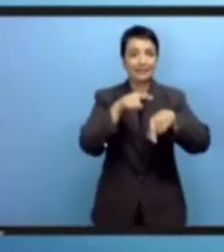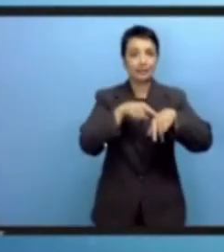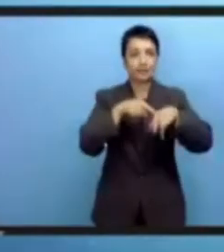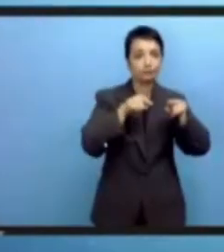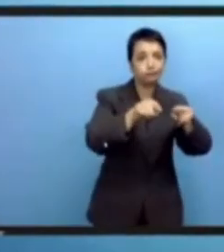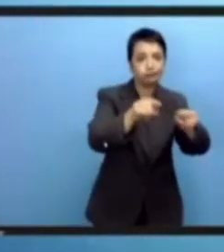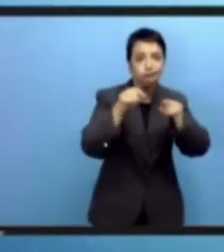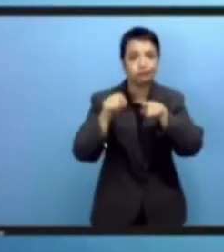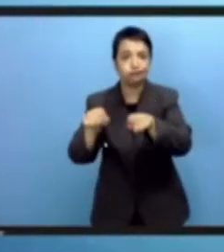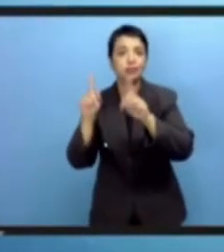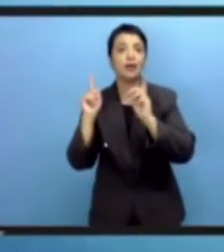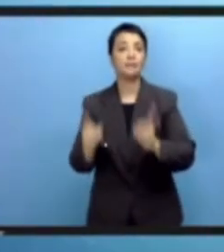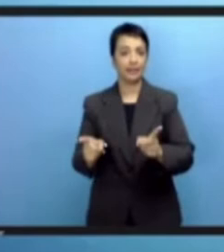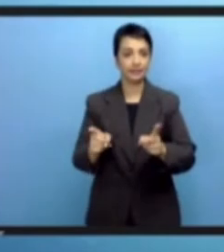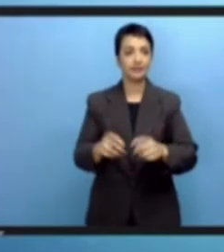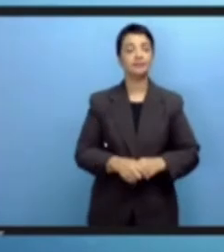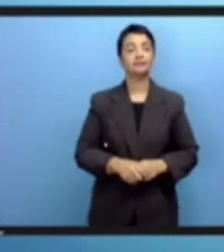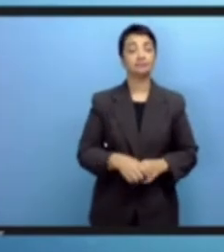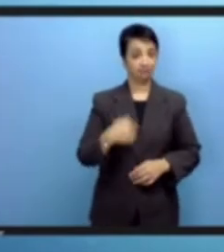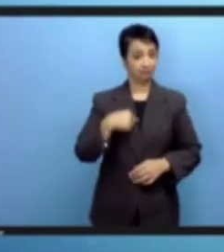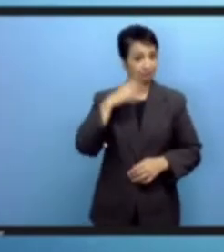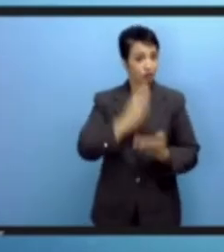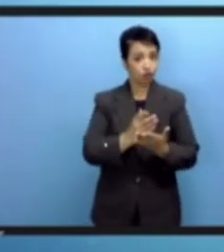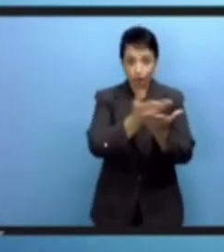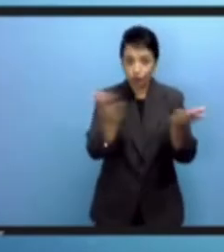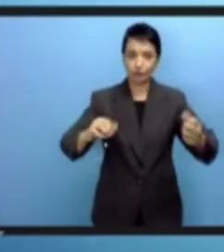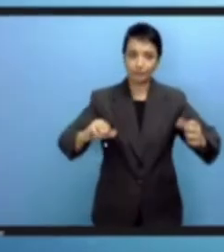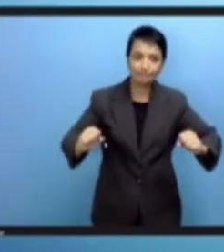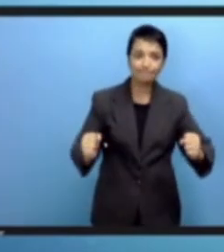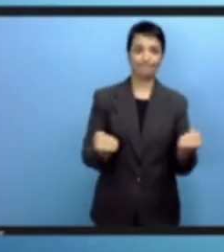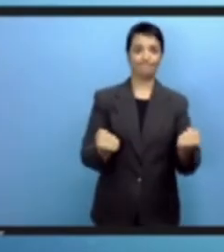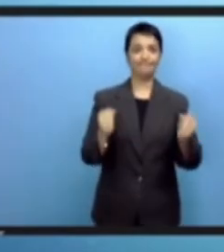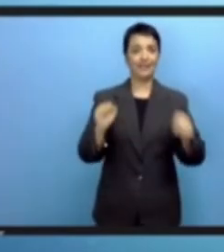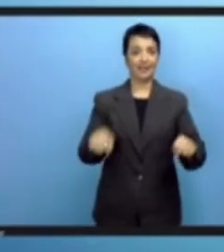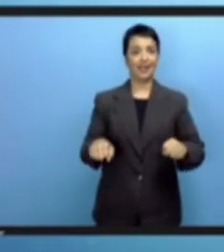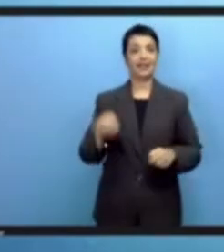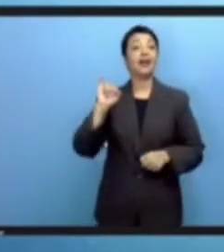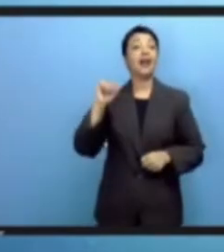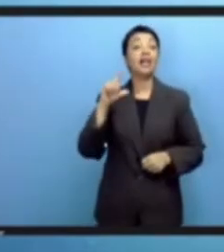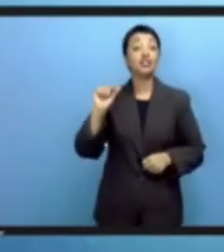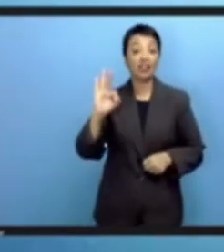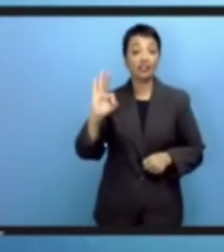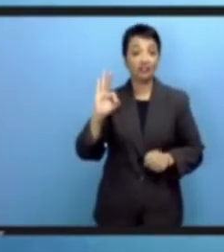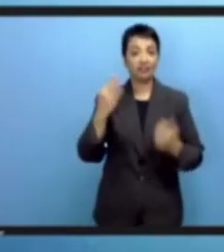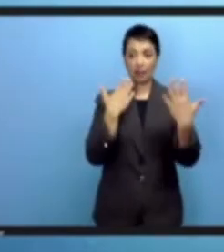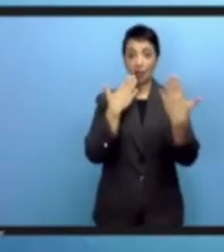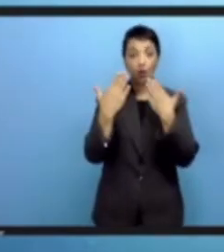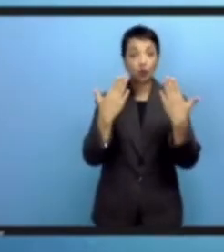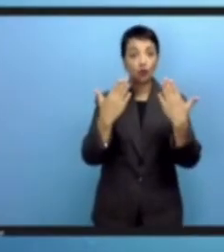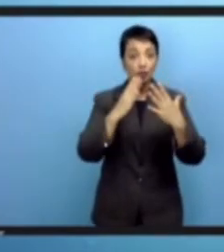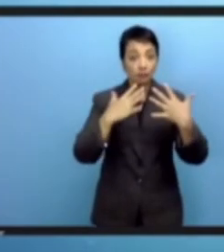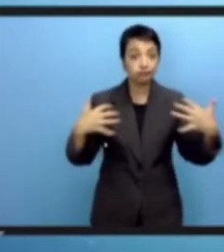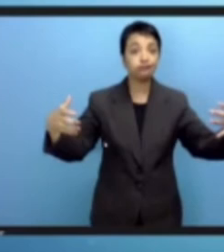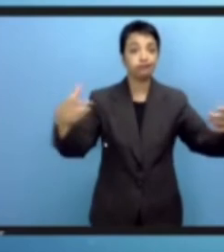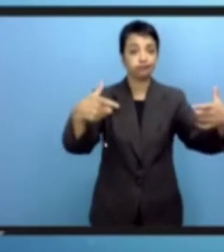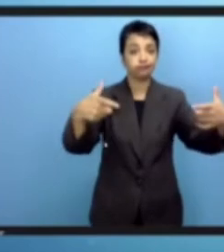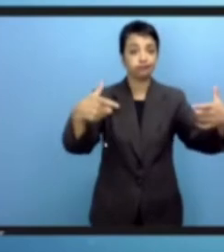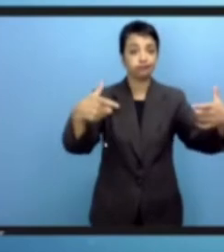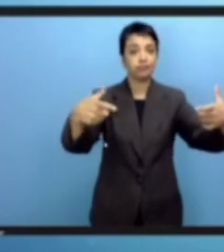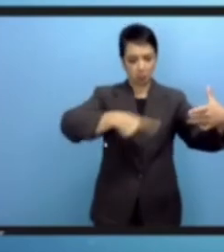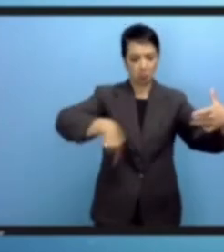الركب وعلينا أن نعمل على هذه المسالك الثلاثة بشكل متزامن